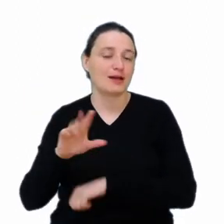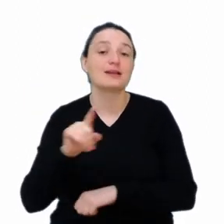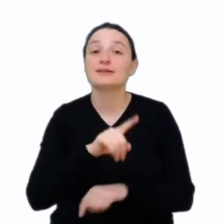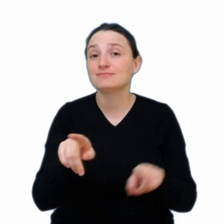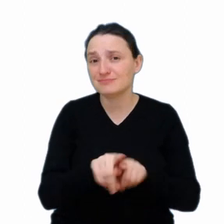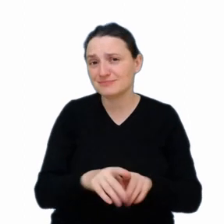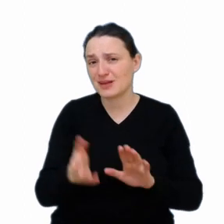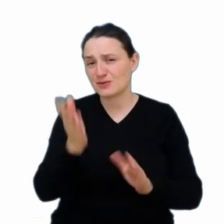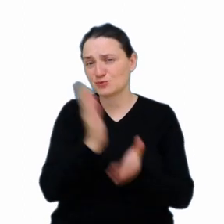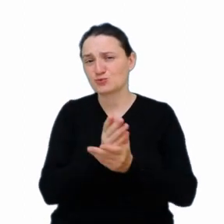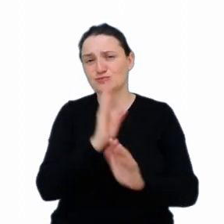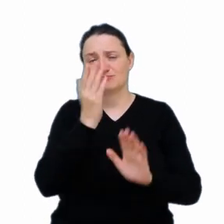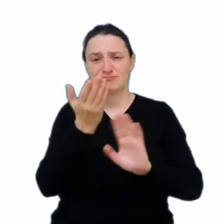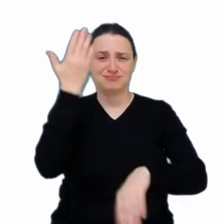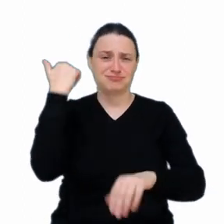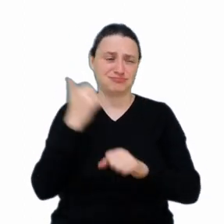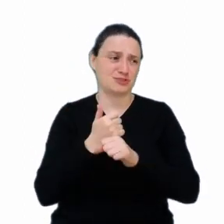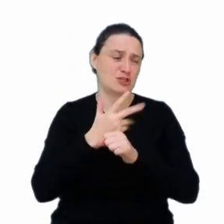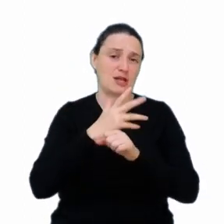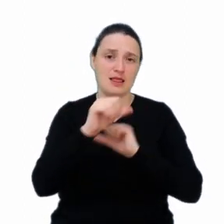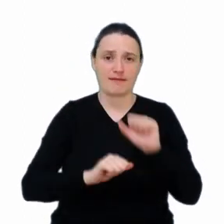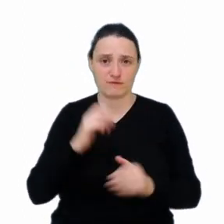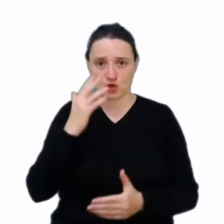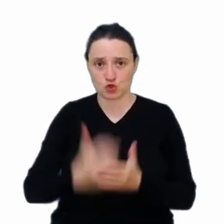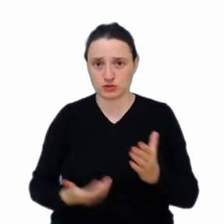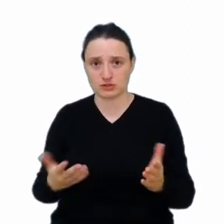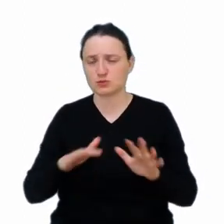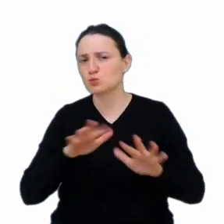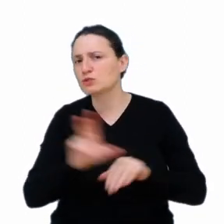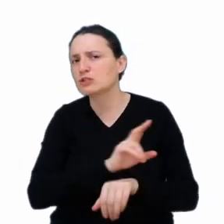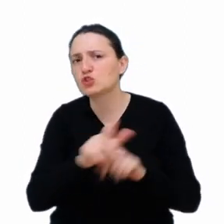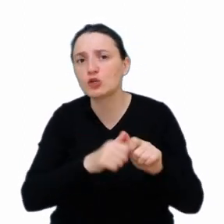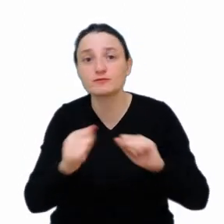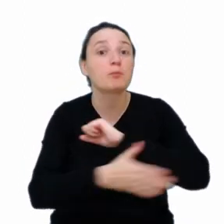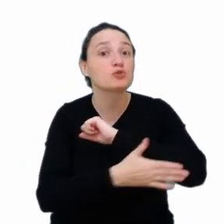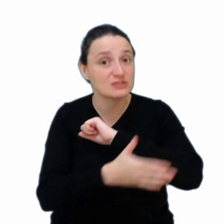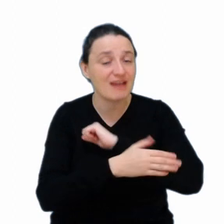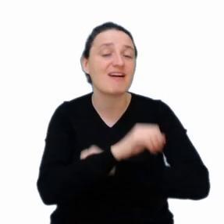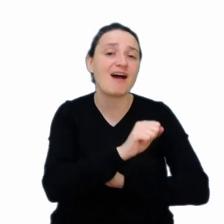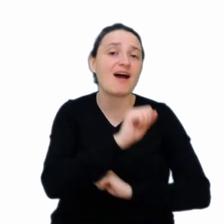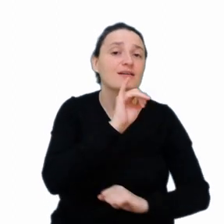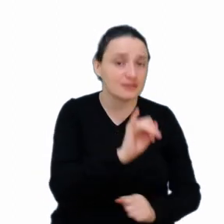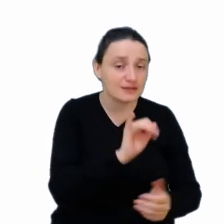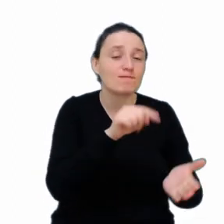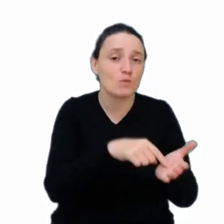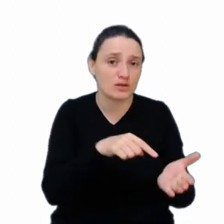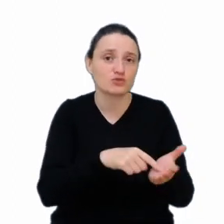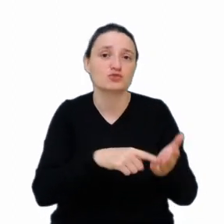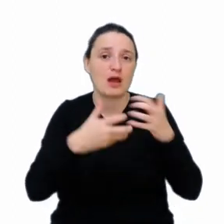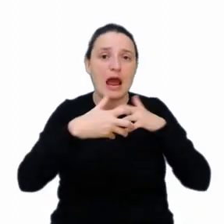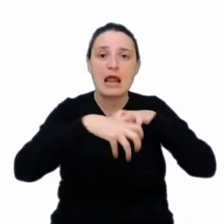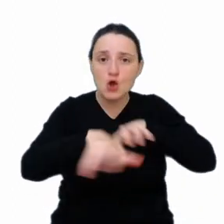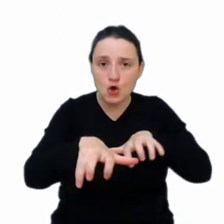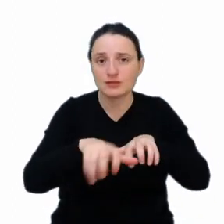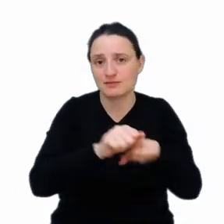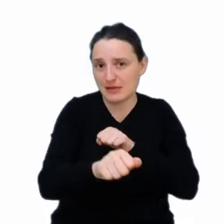dziesiątek lat. I bardzo dużo urządzeń, bardzo dużo rozwiązań technicznych działa w oparciu o sztuczną inteligencję, o algorytmy sztucznej inteligencji, które